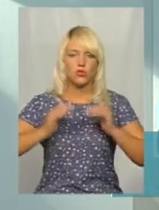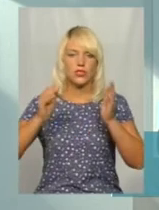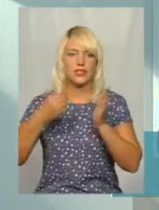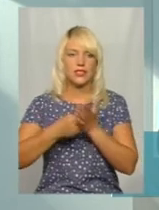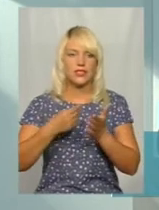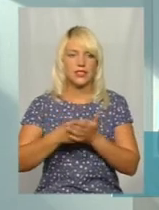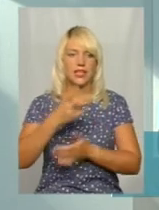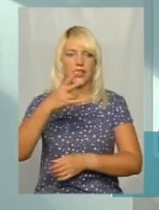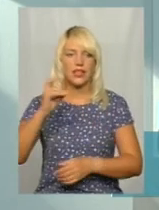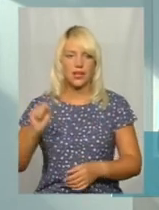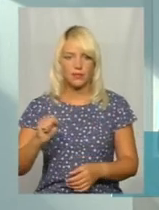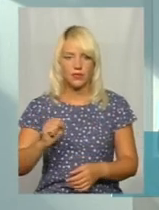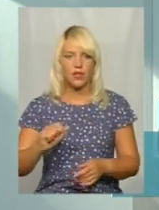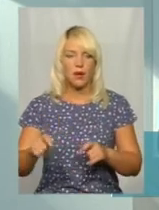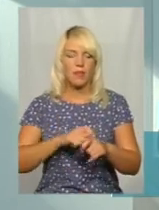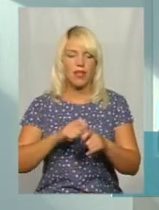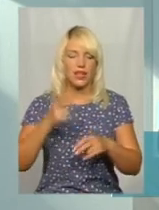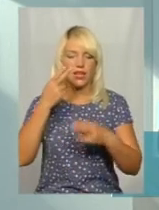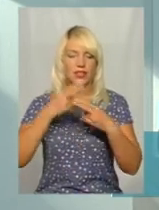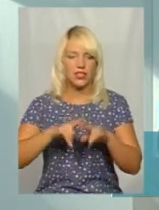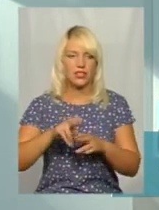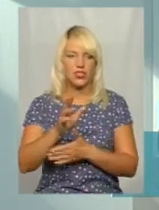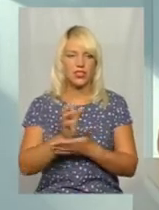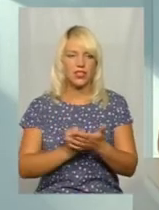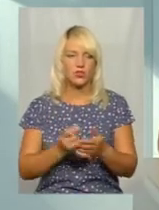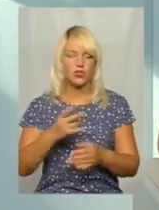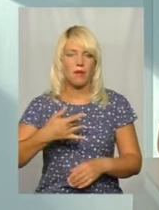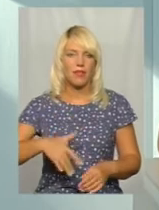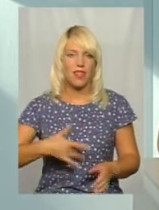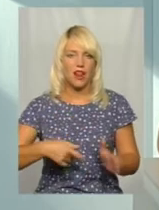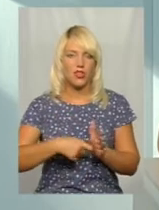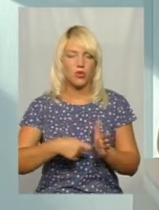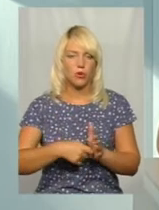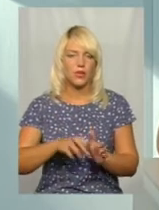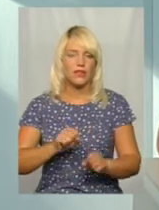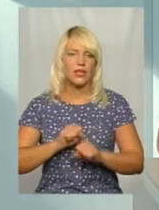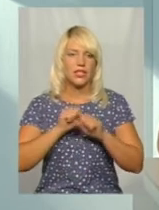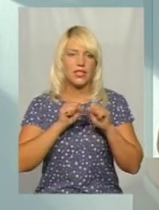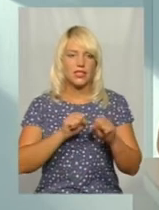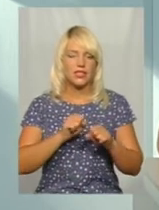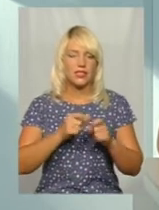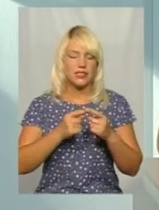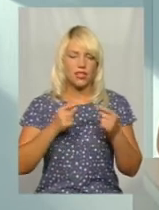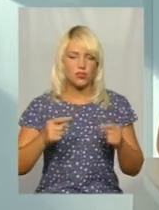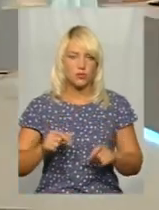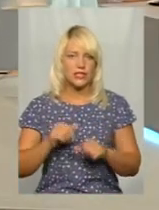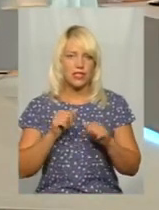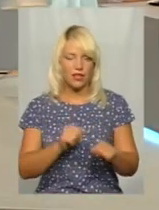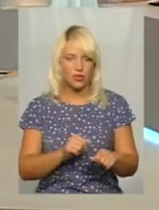на матеріально-технічні ресурси, це і мінеральні добрива, і засоби захисту.